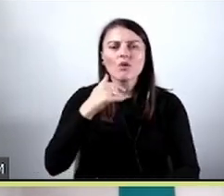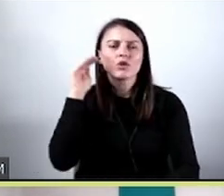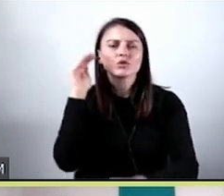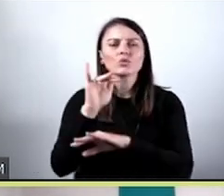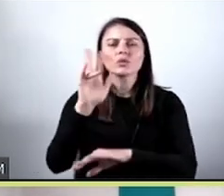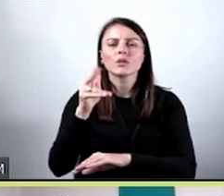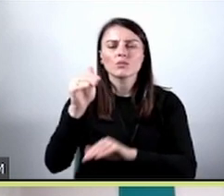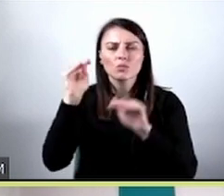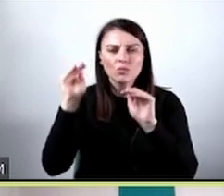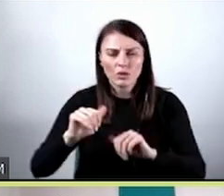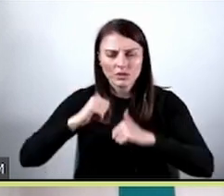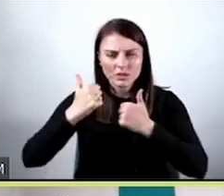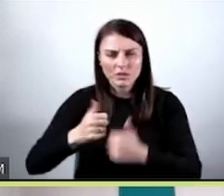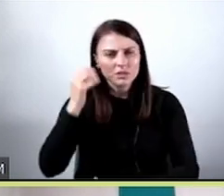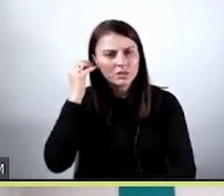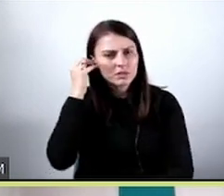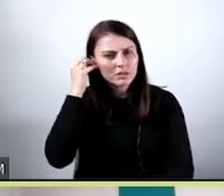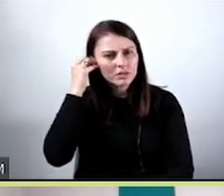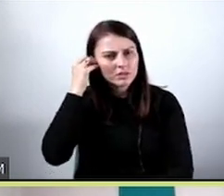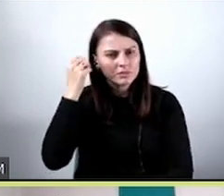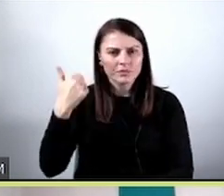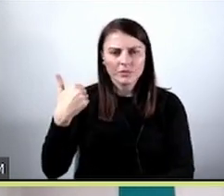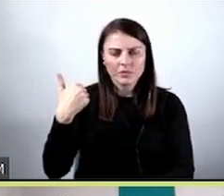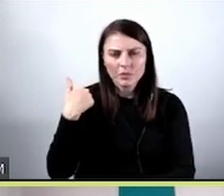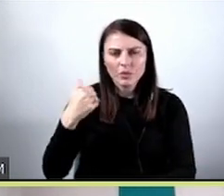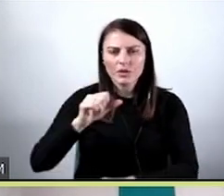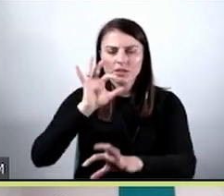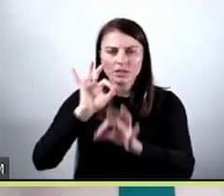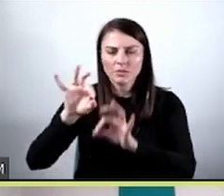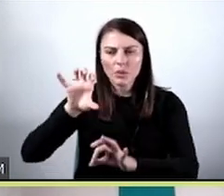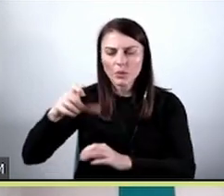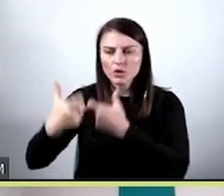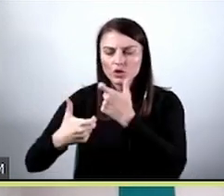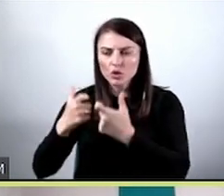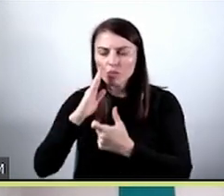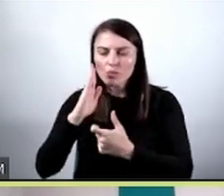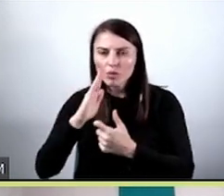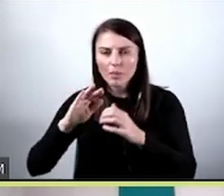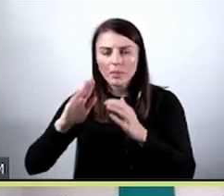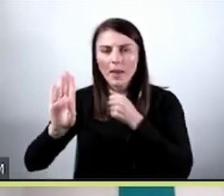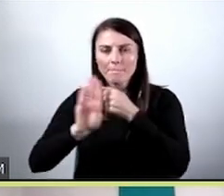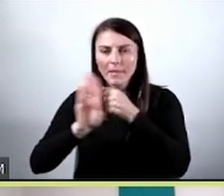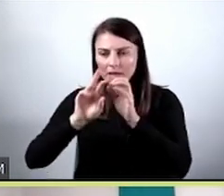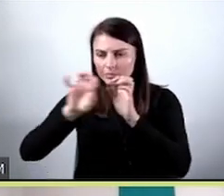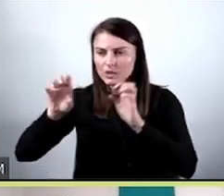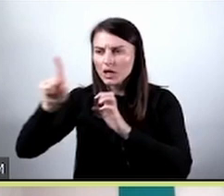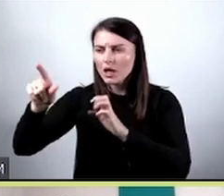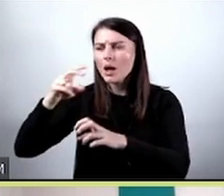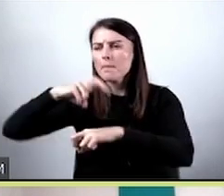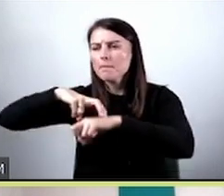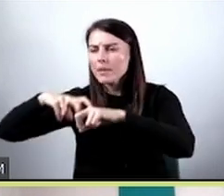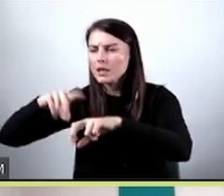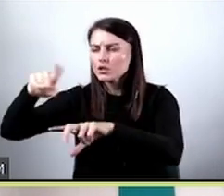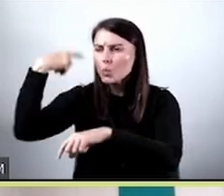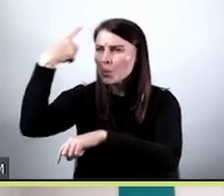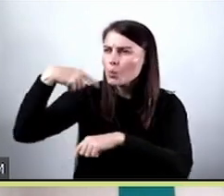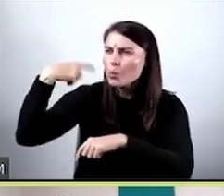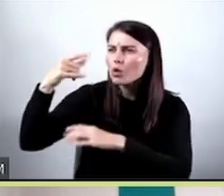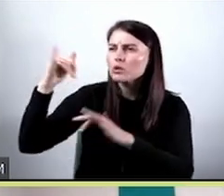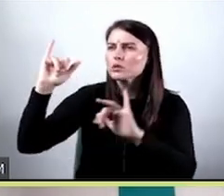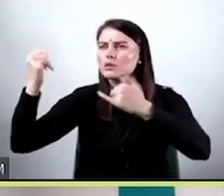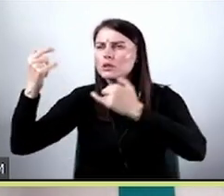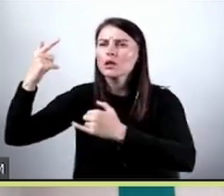Mniej więcej chodziło o to, że grupa data scientistów popracowała algorytm, który na podstawie danych medycznych pacjentów oraz danych pogodowych i